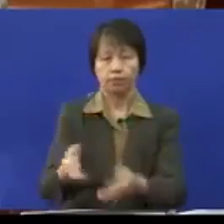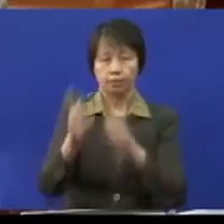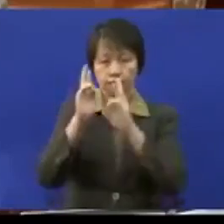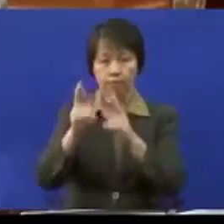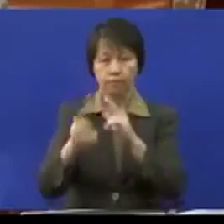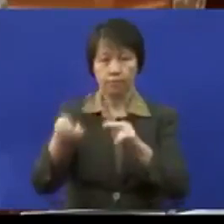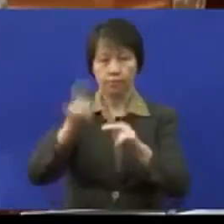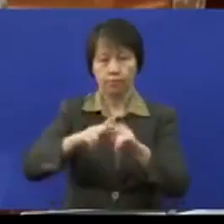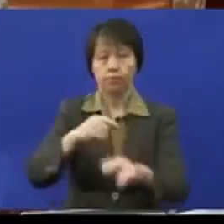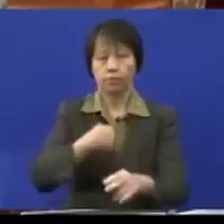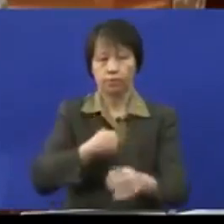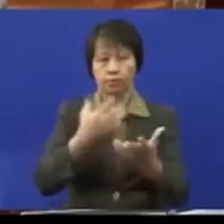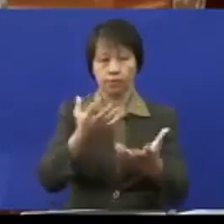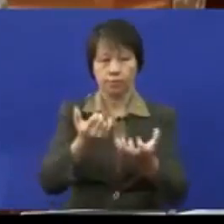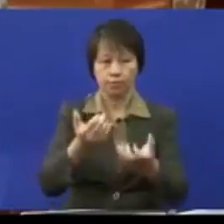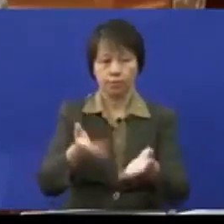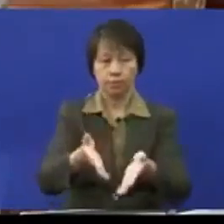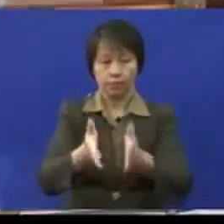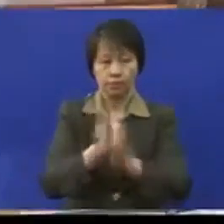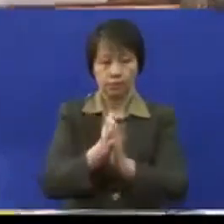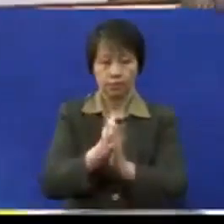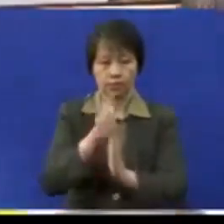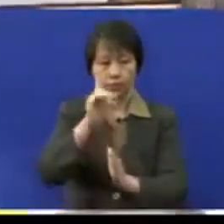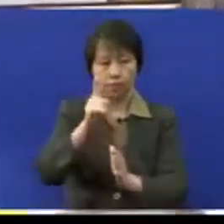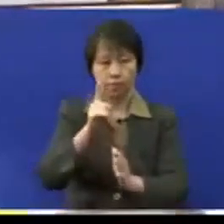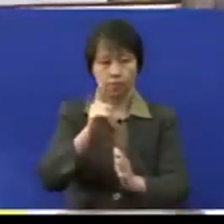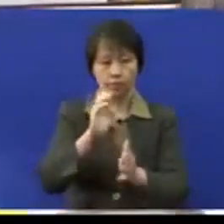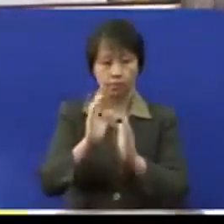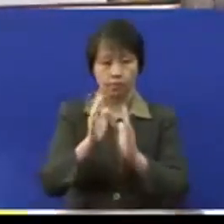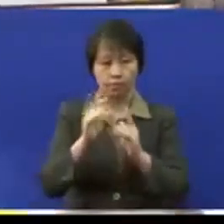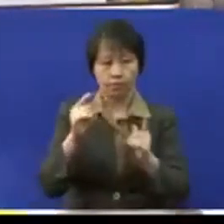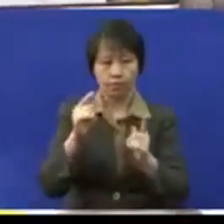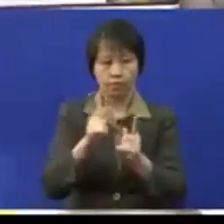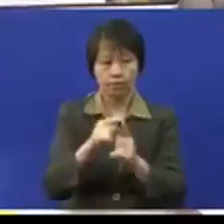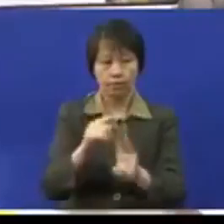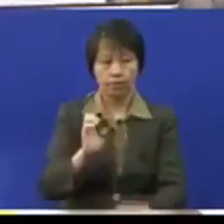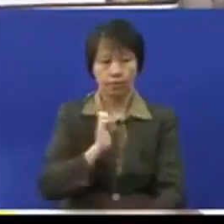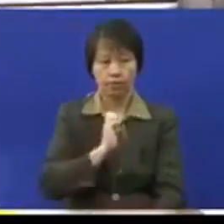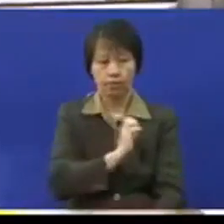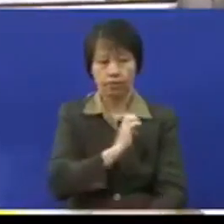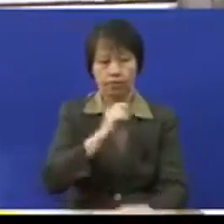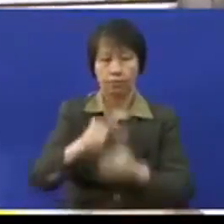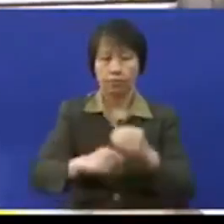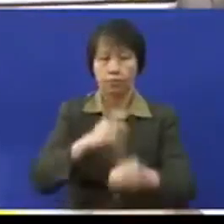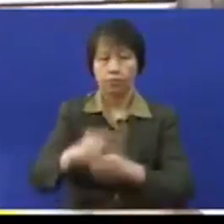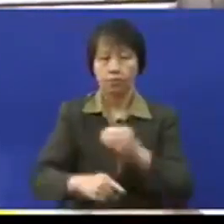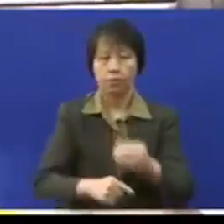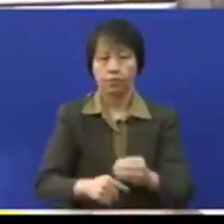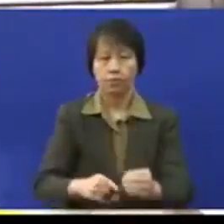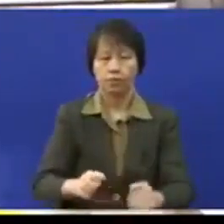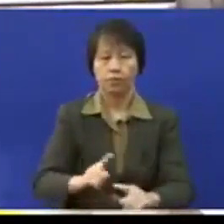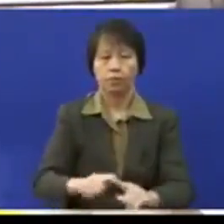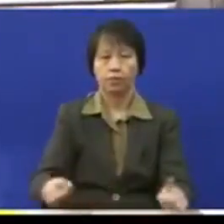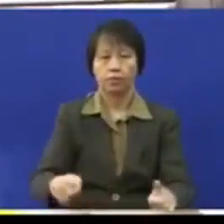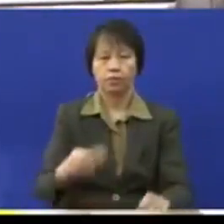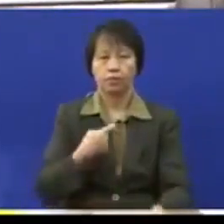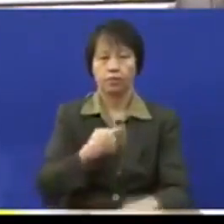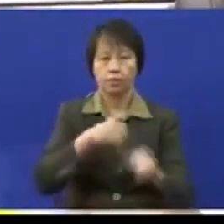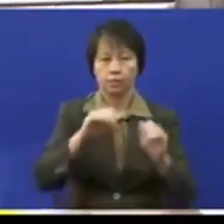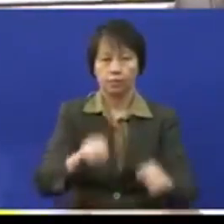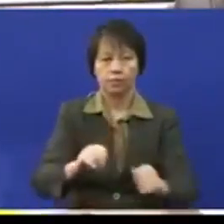kita saya ingin meminta ataupun mencarangkan kepada yang beramal ESCO tentang mungkin kita boleh bermula